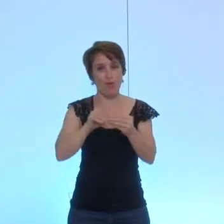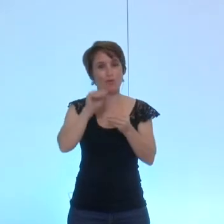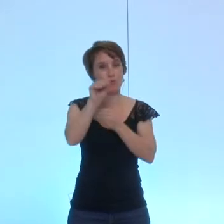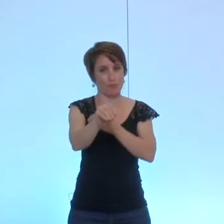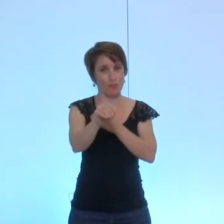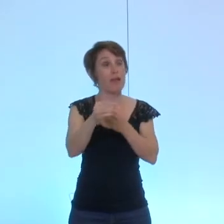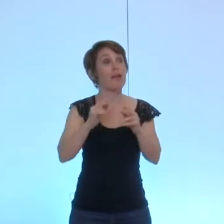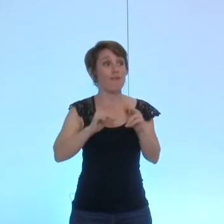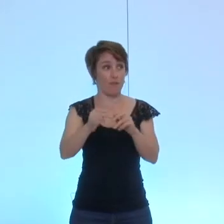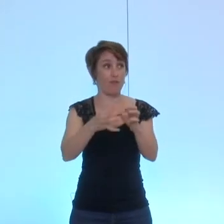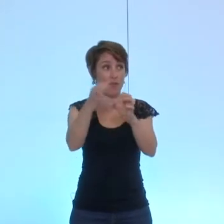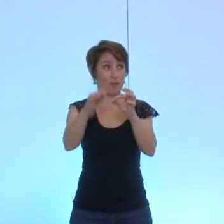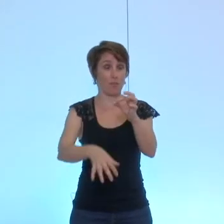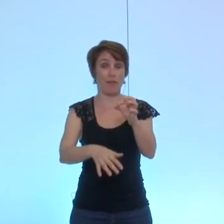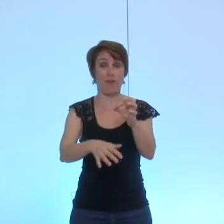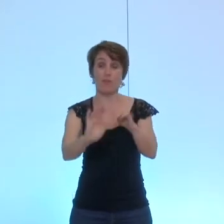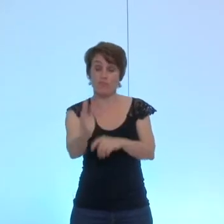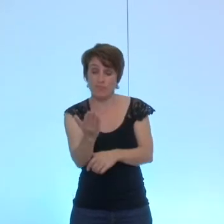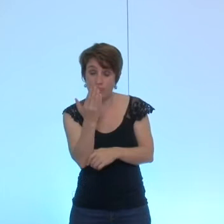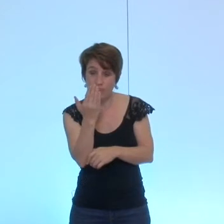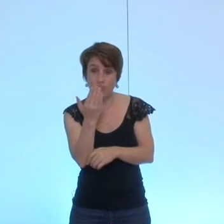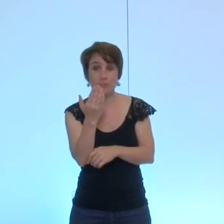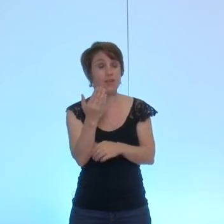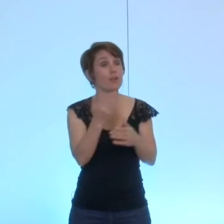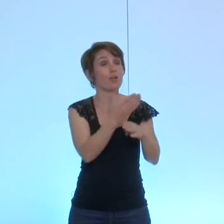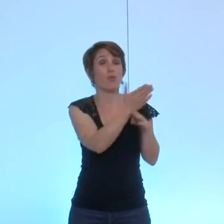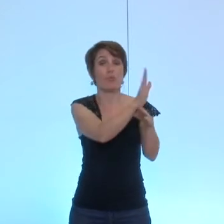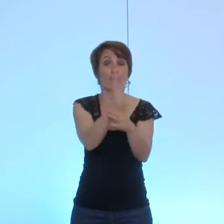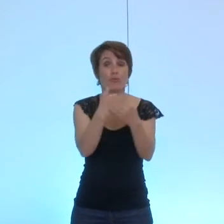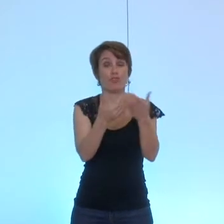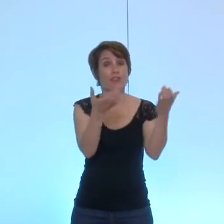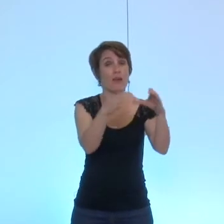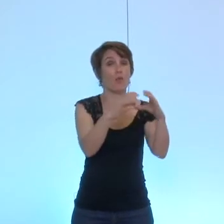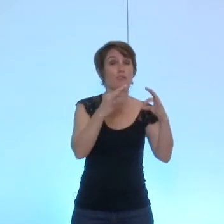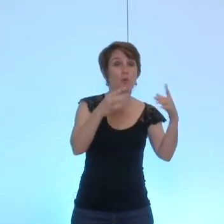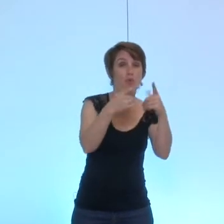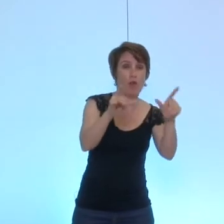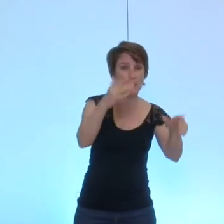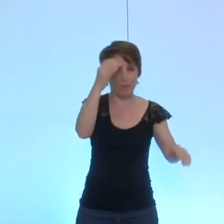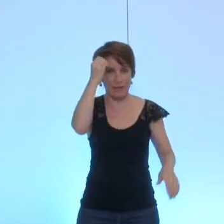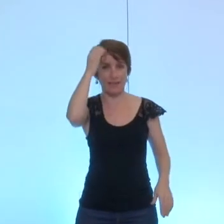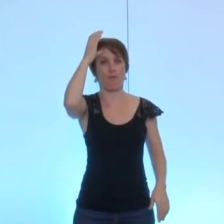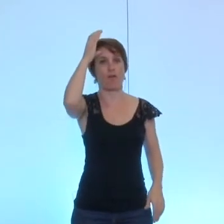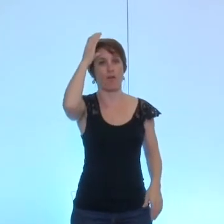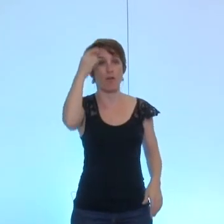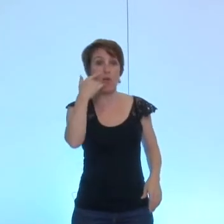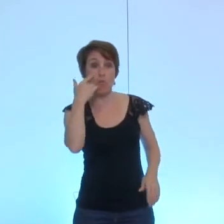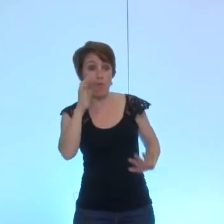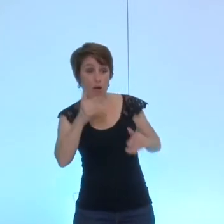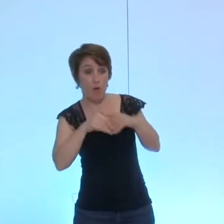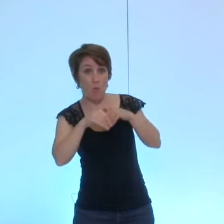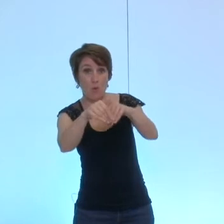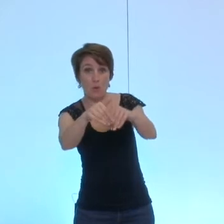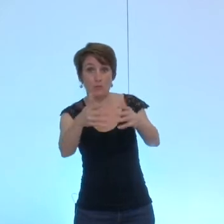bilan qui sera partagé avec les membres de la commission temps libre et savoir pour qu'on puisse effectivement voir comment on continue et